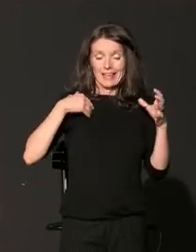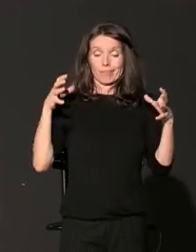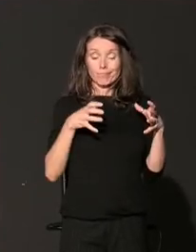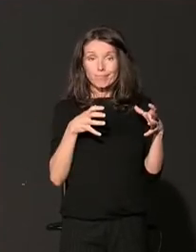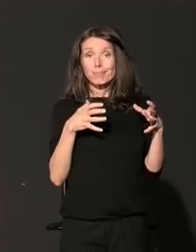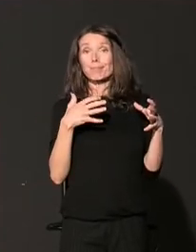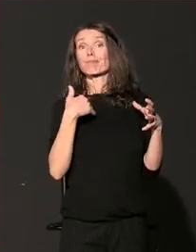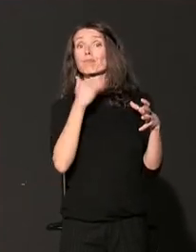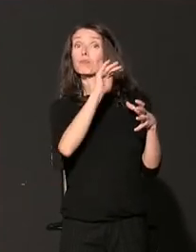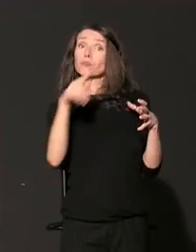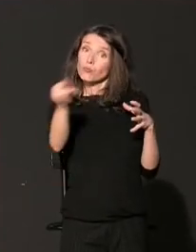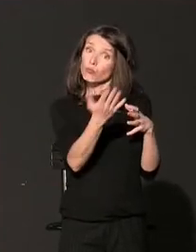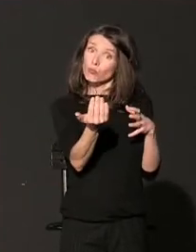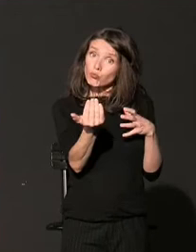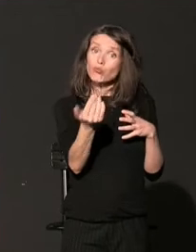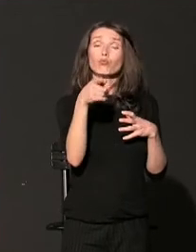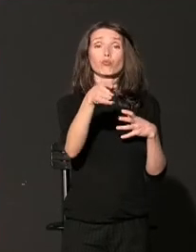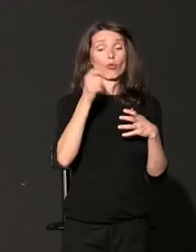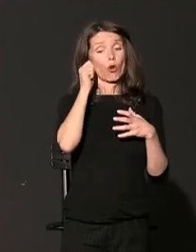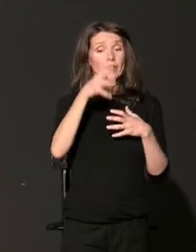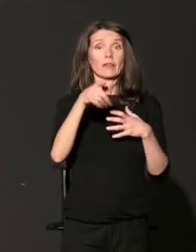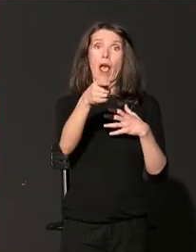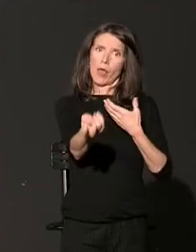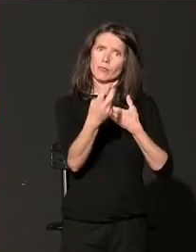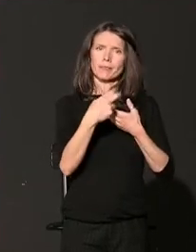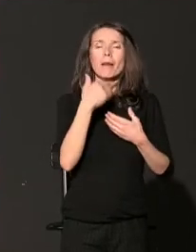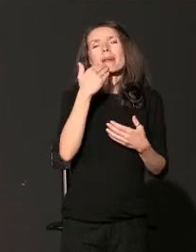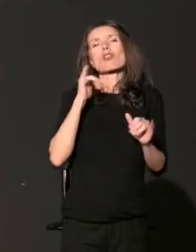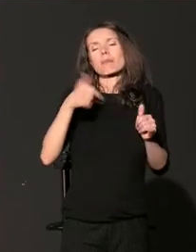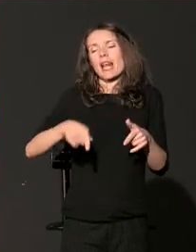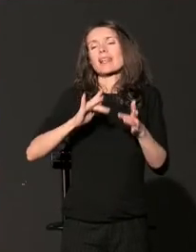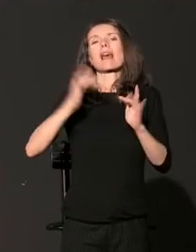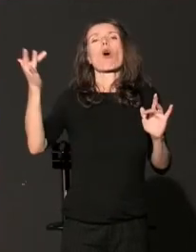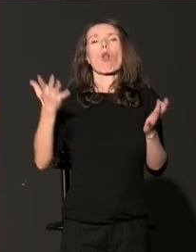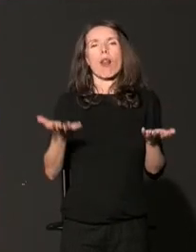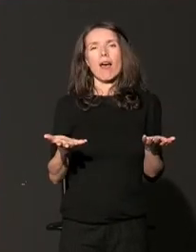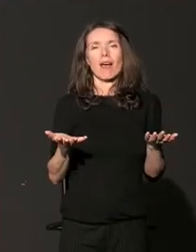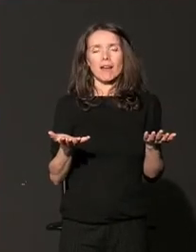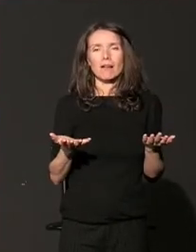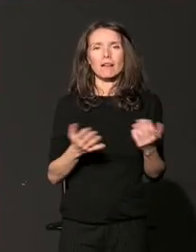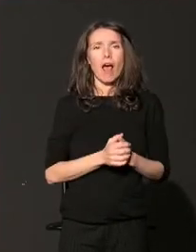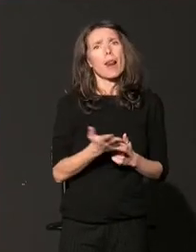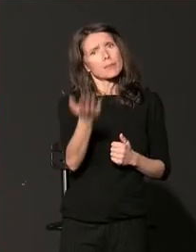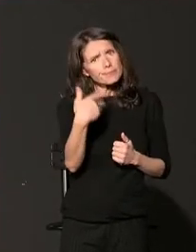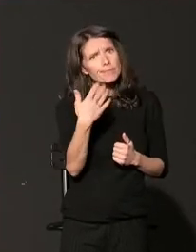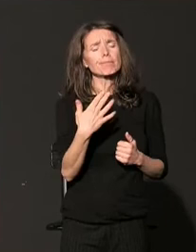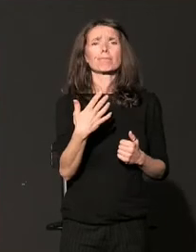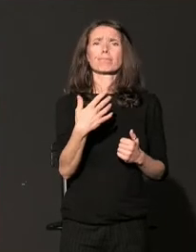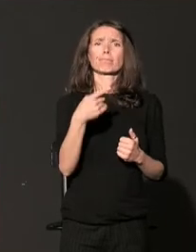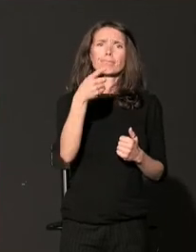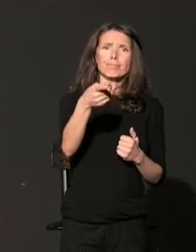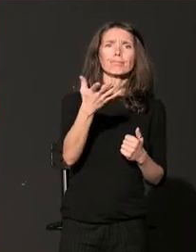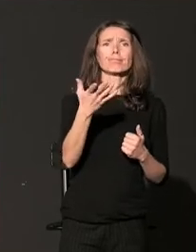narednim danima aktivno učestvujete bez obzira na ovaj virtualni prostor u kojem se nalazimo, da dakle date svoj doprinos